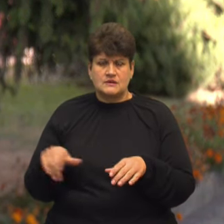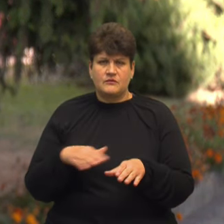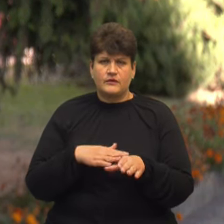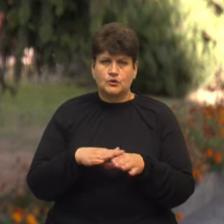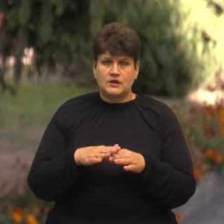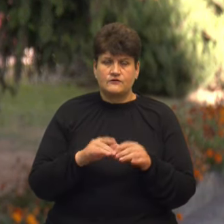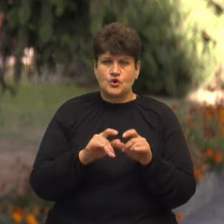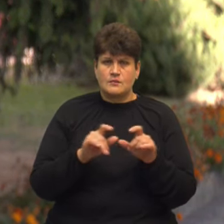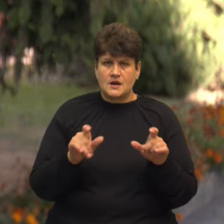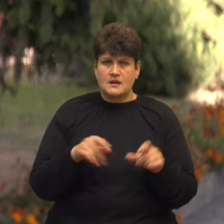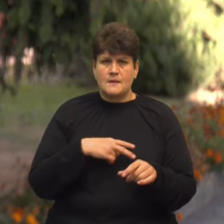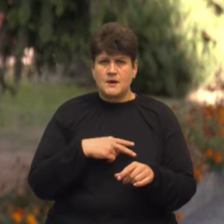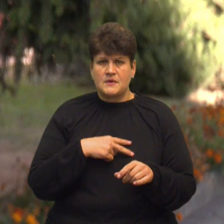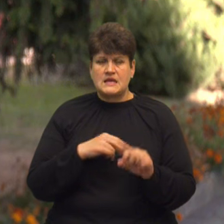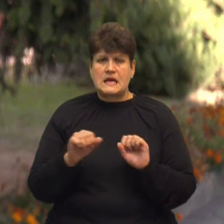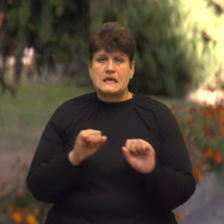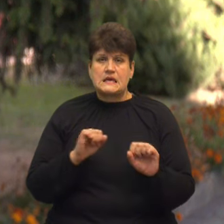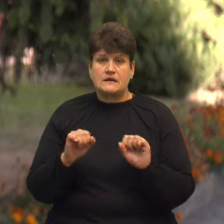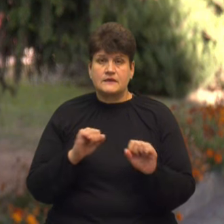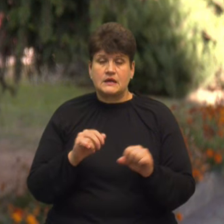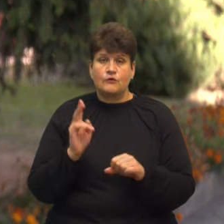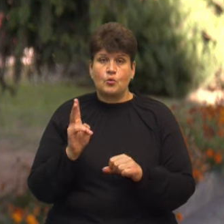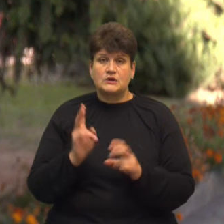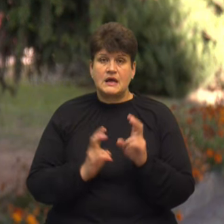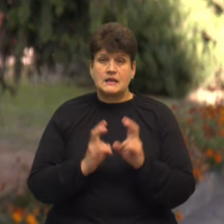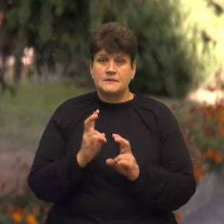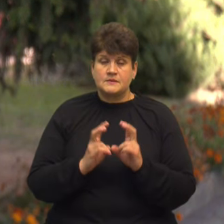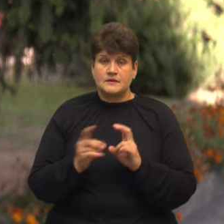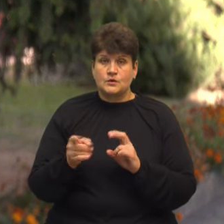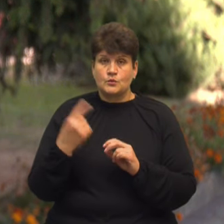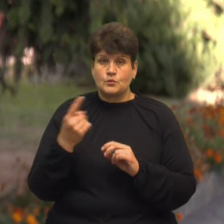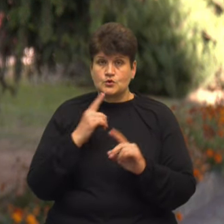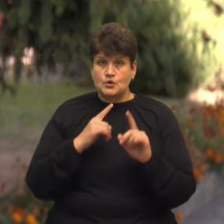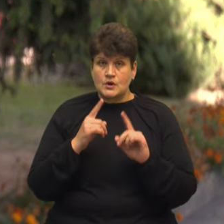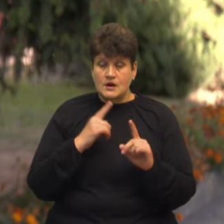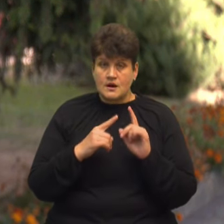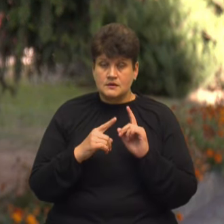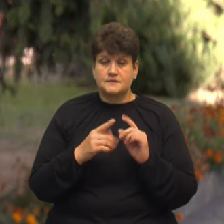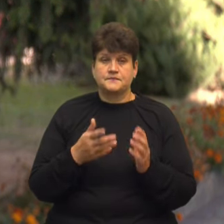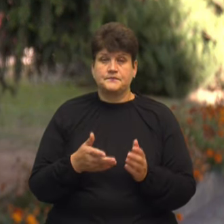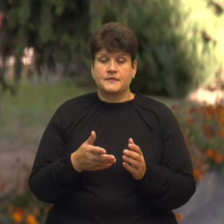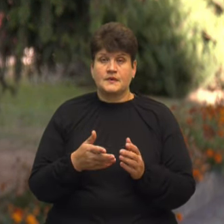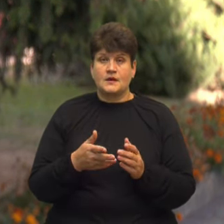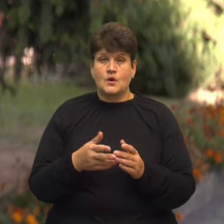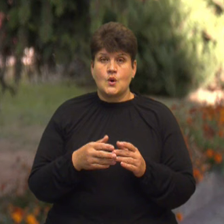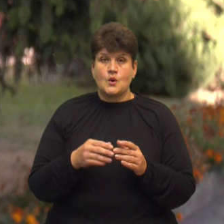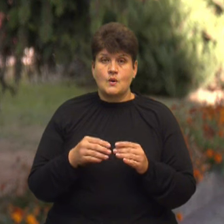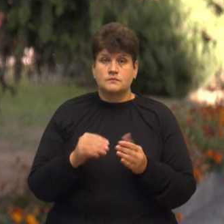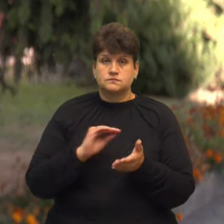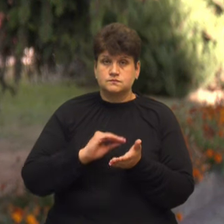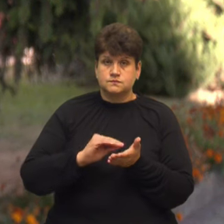апарату Преміювання керівників комунальних підприємств Тернопільської обласної ради Саме опубліковую,